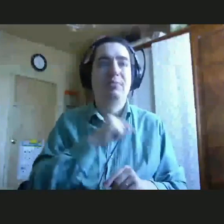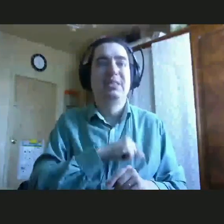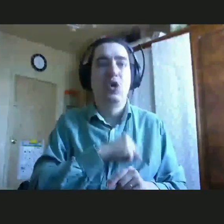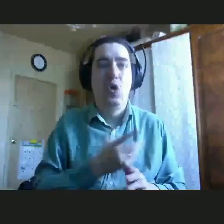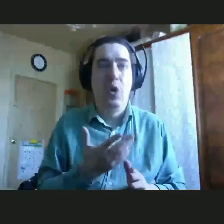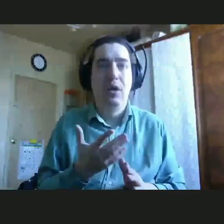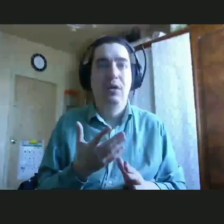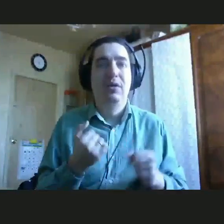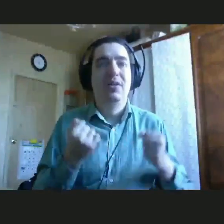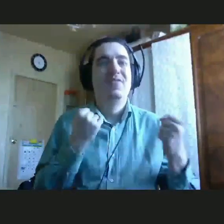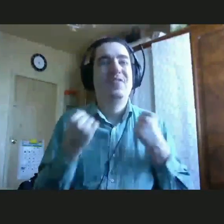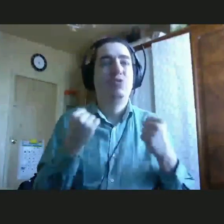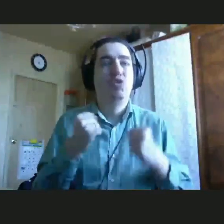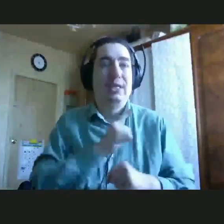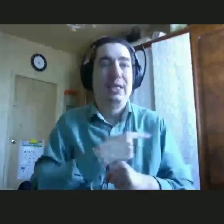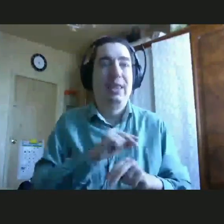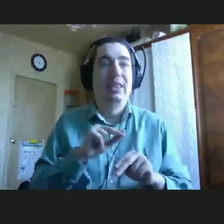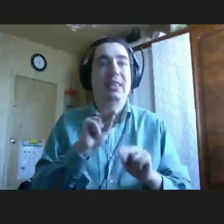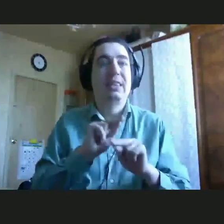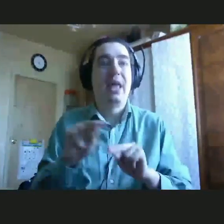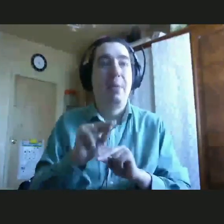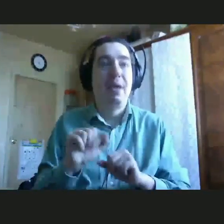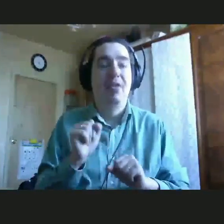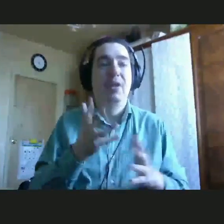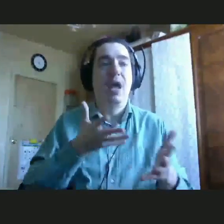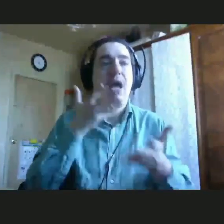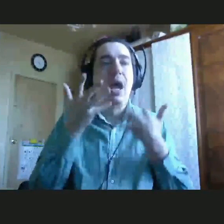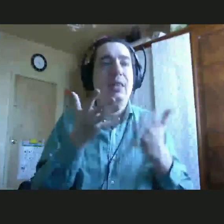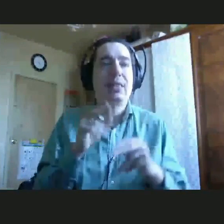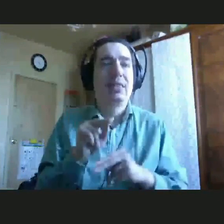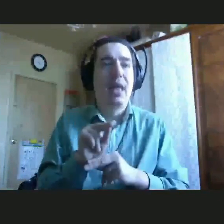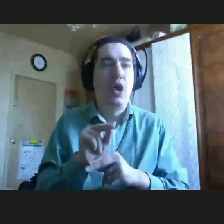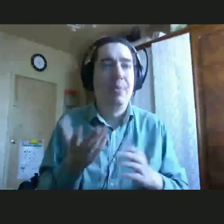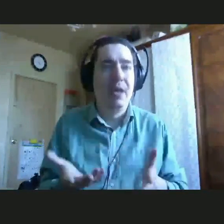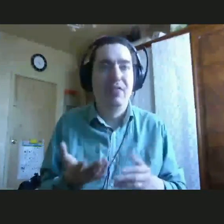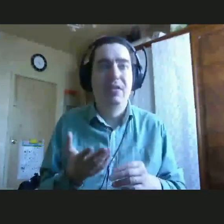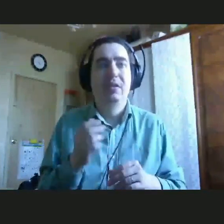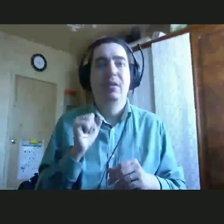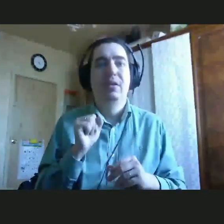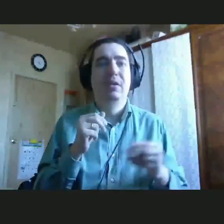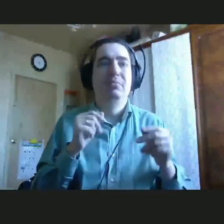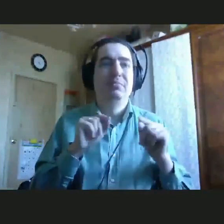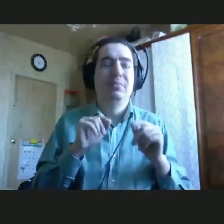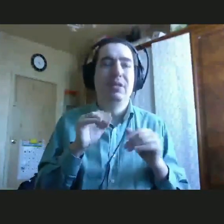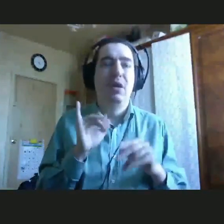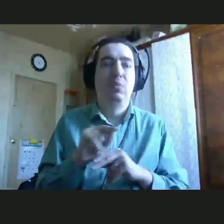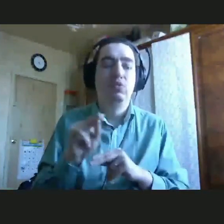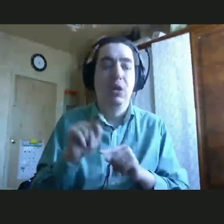физические терапевты, арт-терапевты, специалисты по ЛФК — обучают родителей